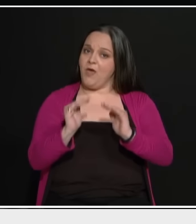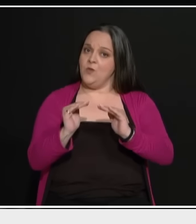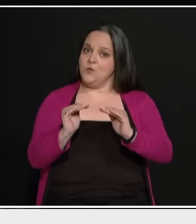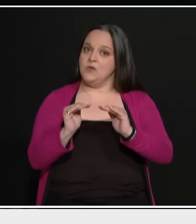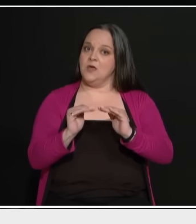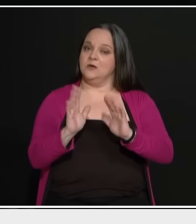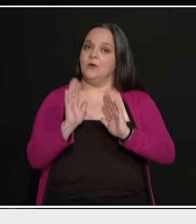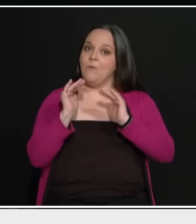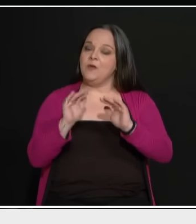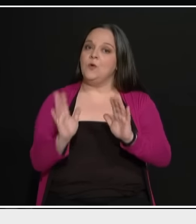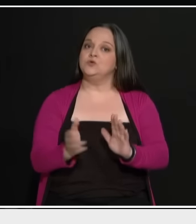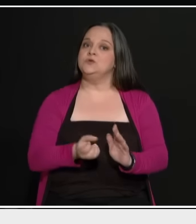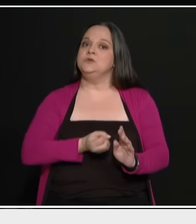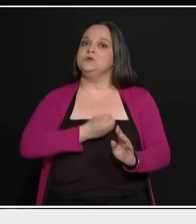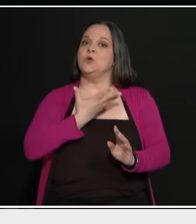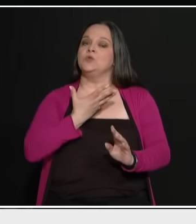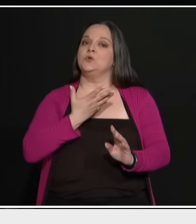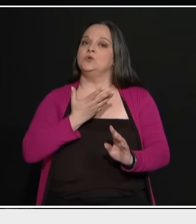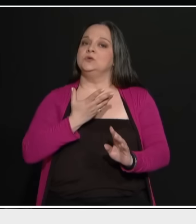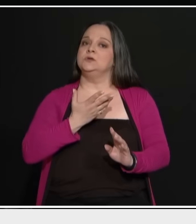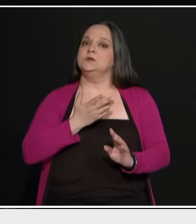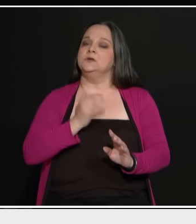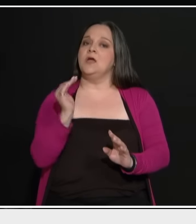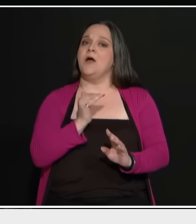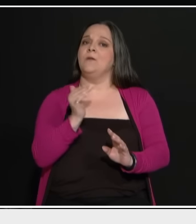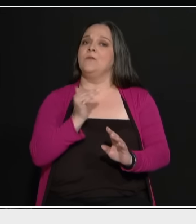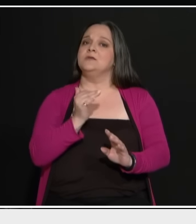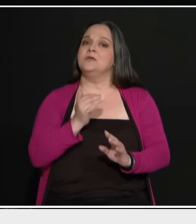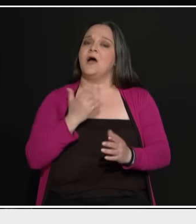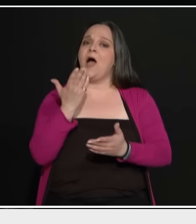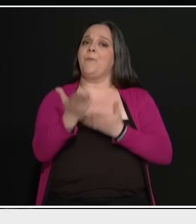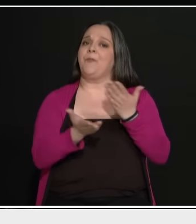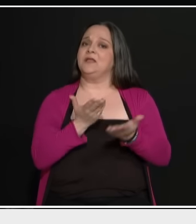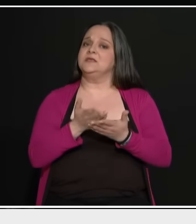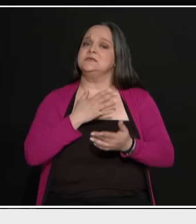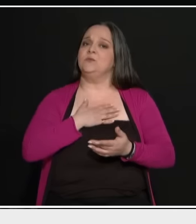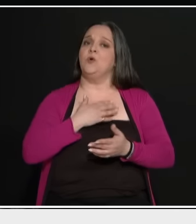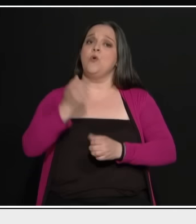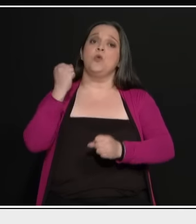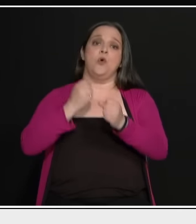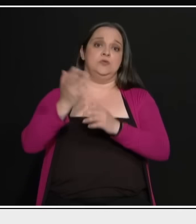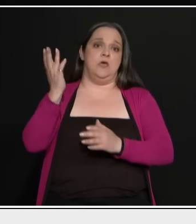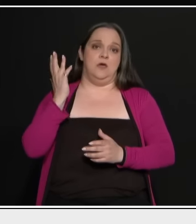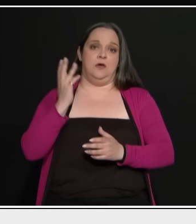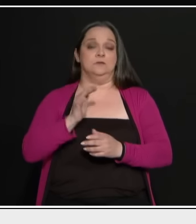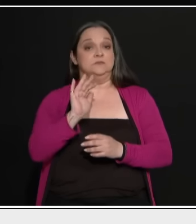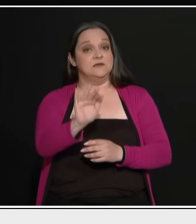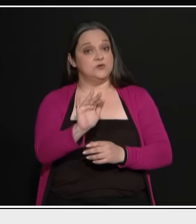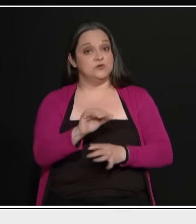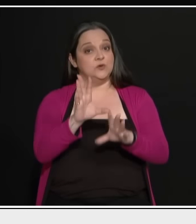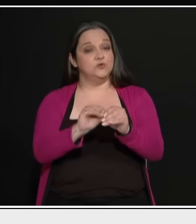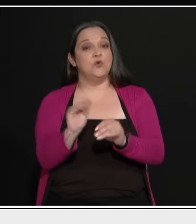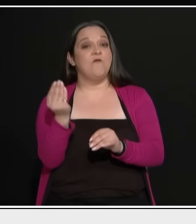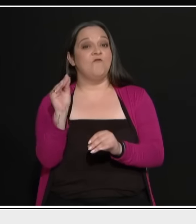άμεσης απέτησης σε αυτά που ζητούσα εδώ και χρόνια. Να σας ρωτήσω κάτι για αυτό που βάλετε για τους